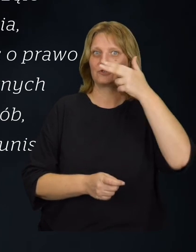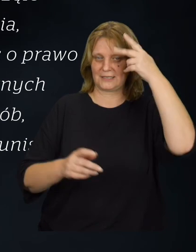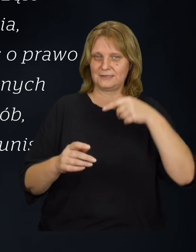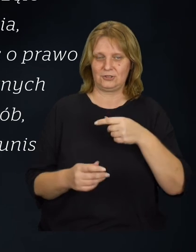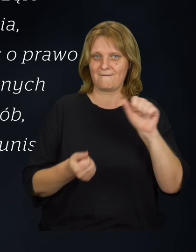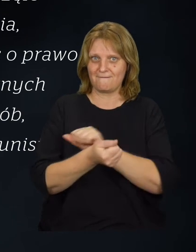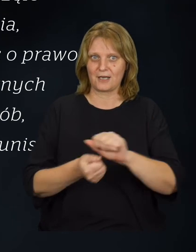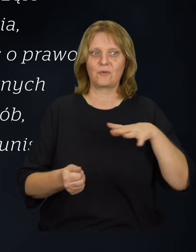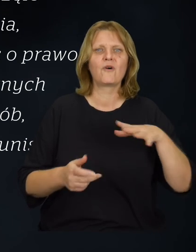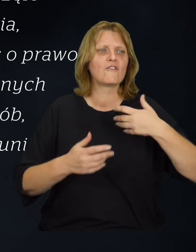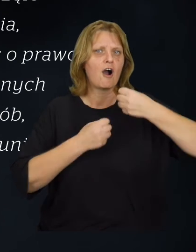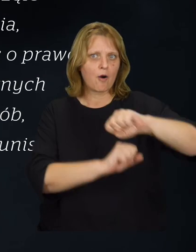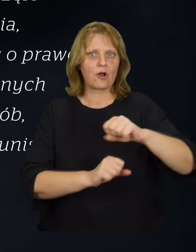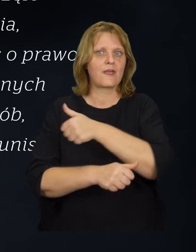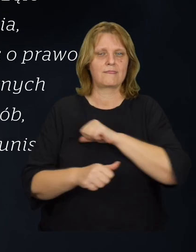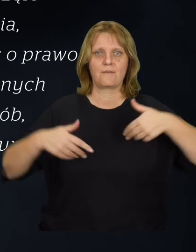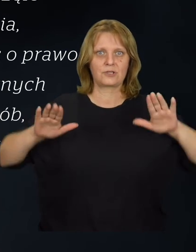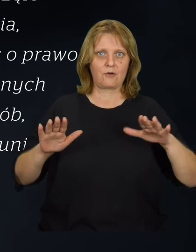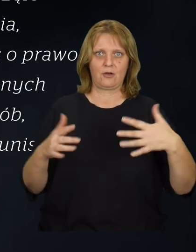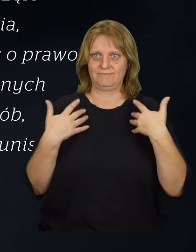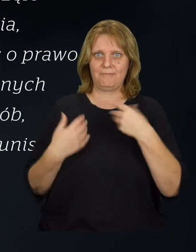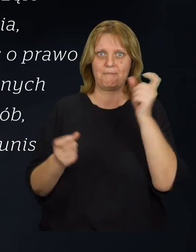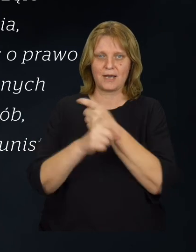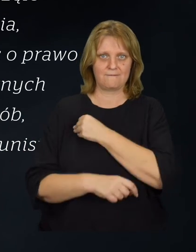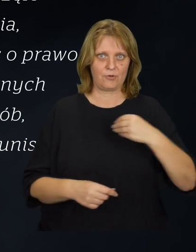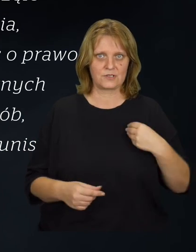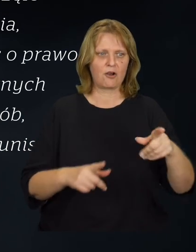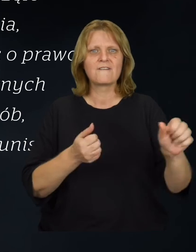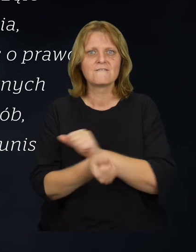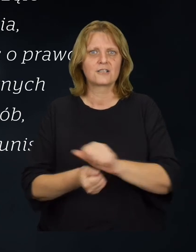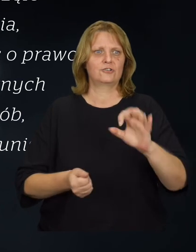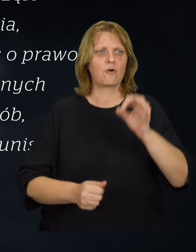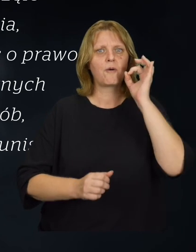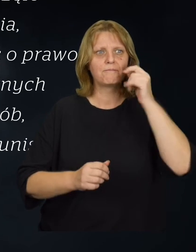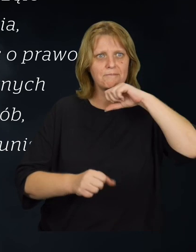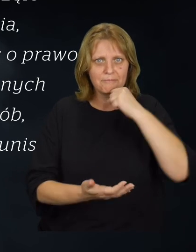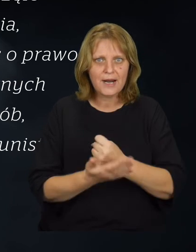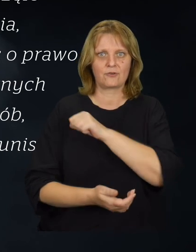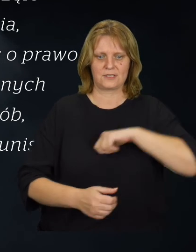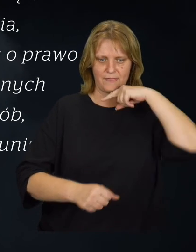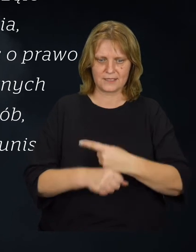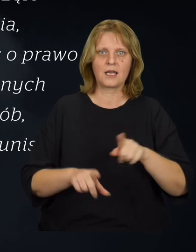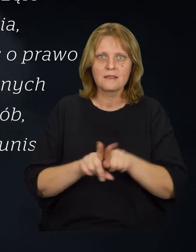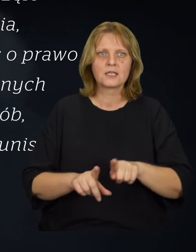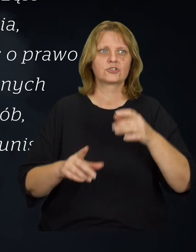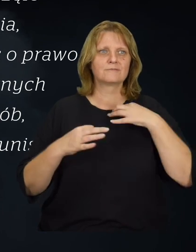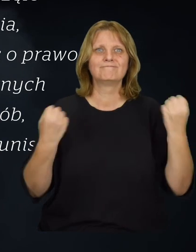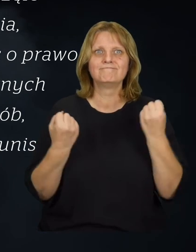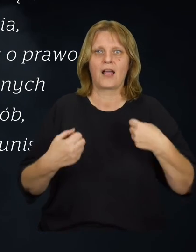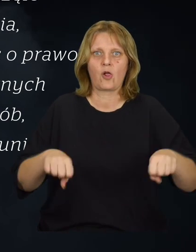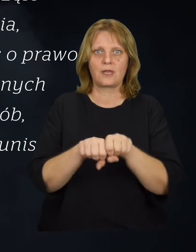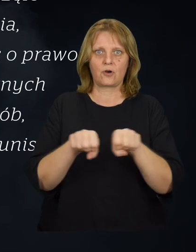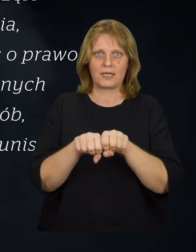podziemia, którzy w obronie niepodległego bytu państwa polskiego, walcząc o prawo do samostanowienia i urzeczywistnienie dążeń